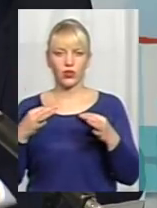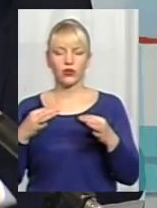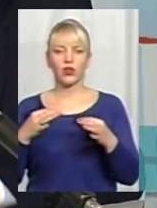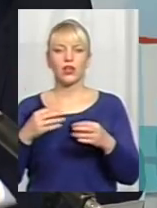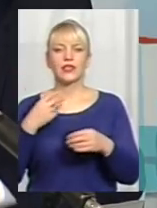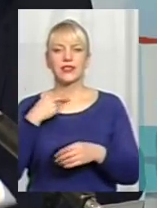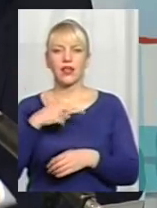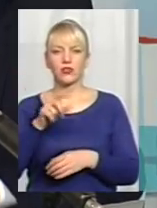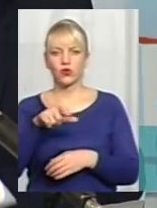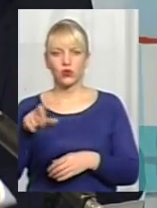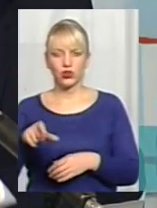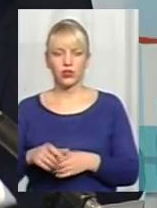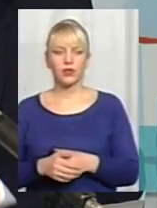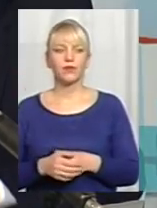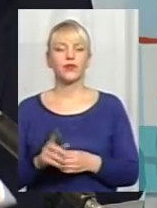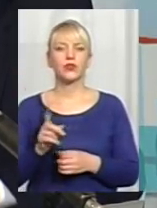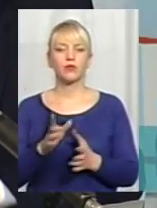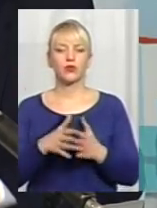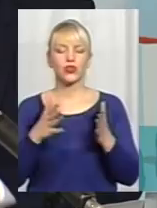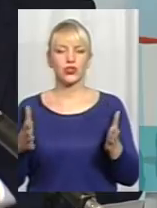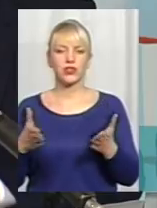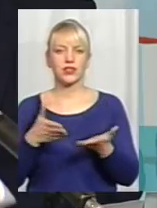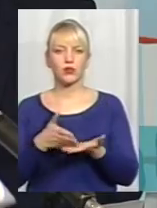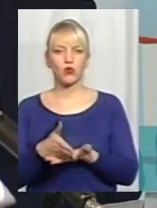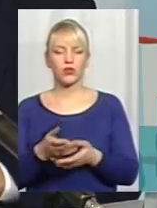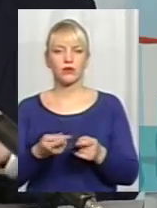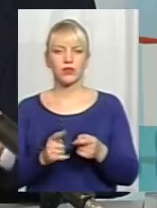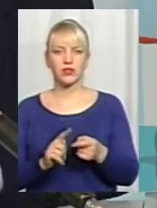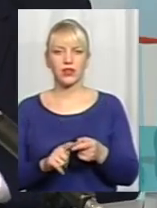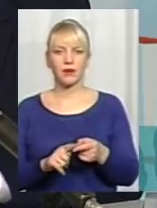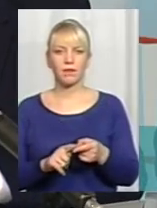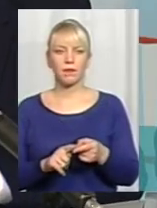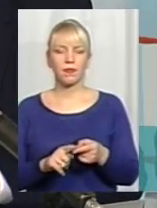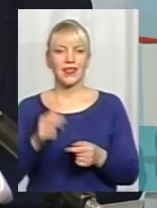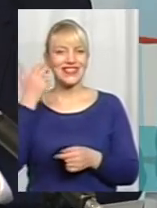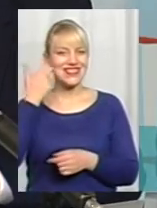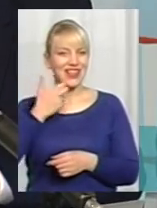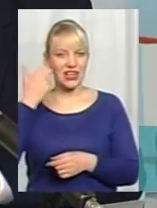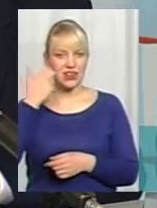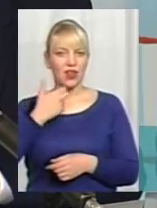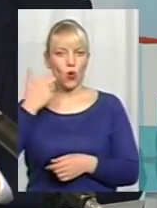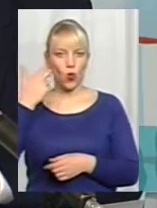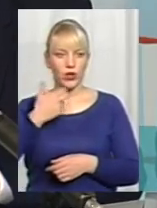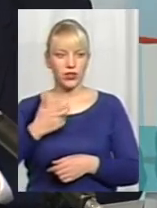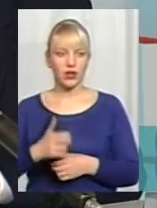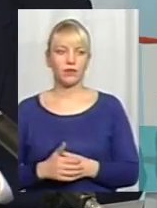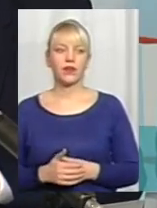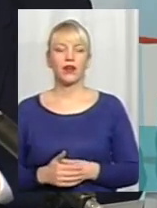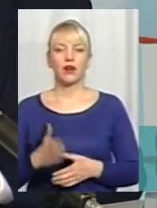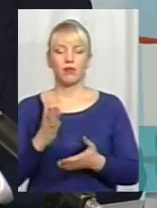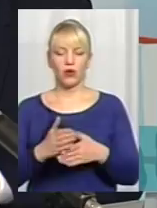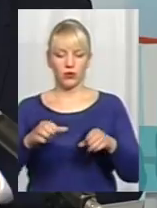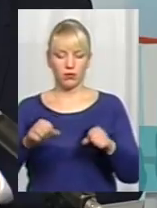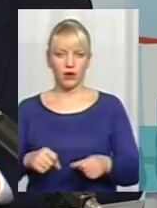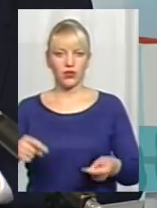в тому числі, саме такий поширений спосіб, це станки для гоління. Засуджені мають право,